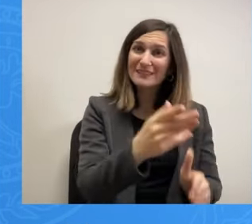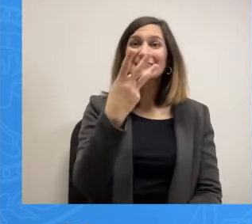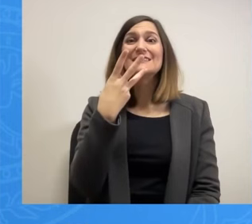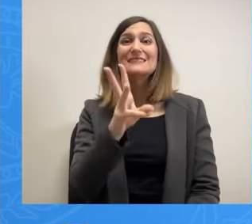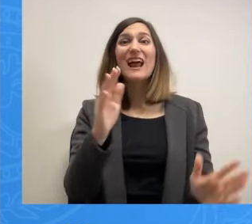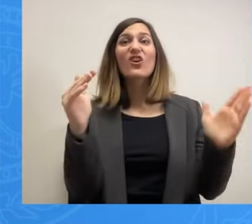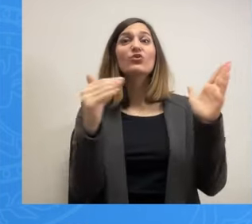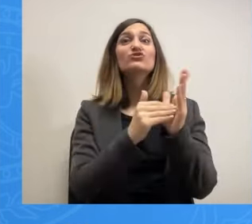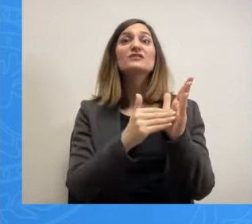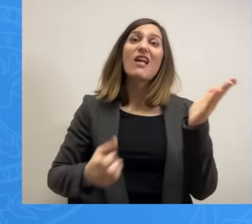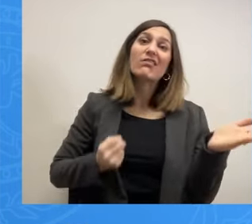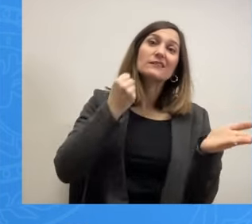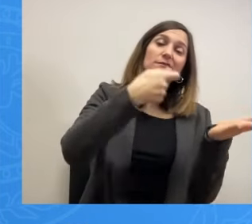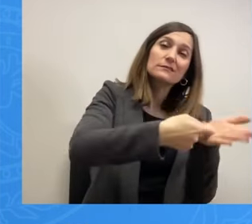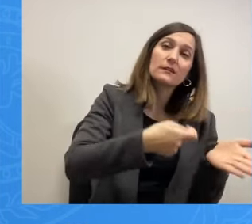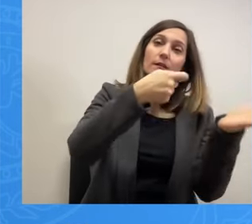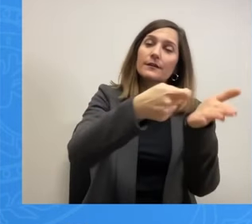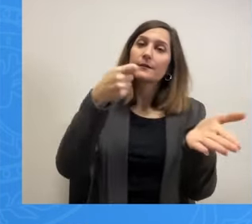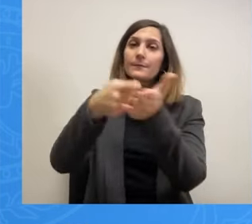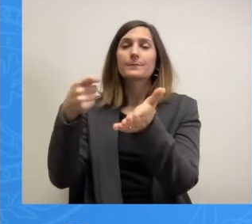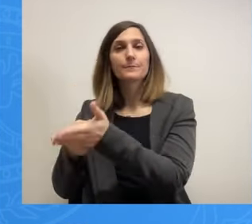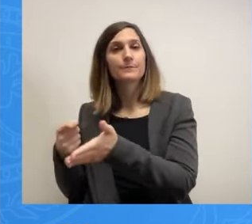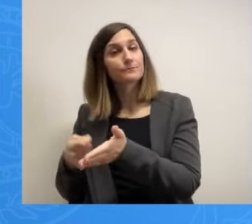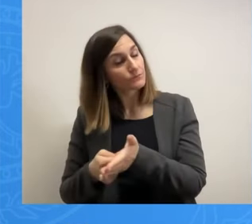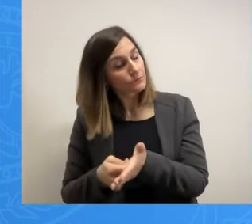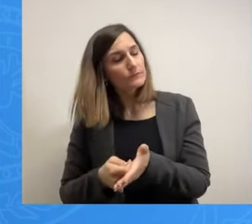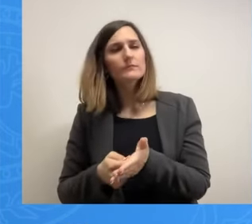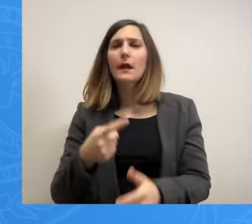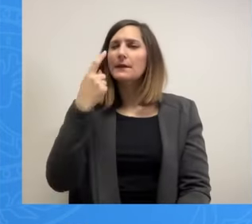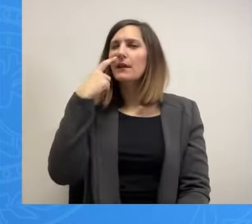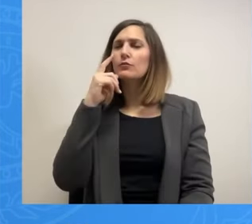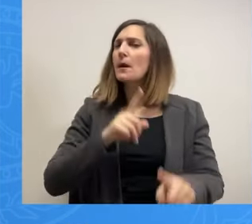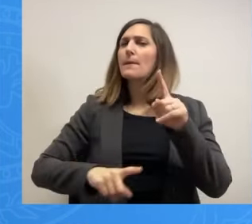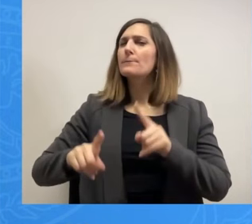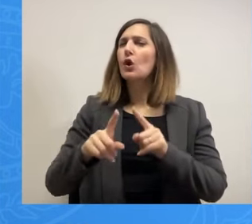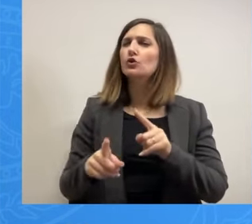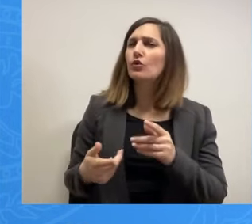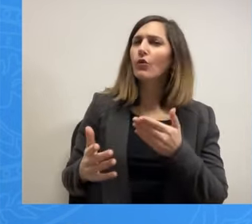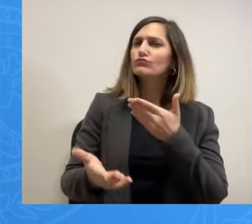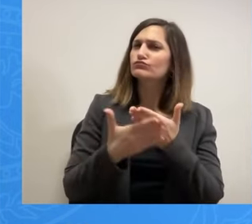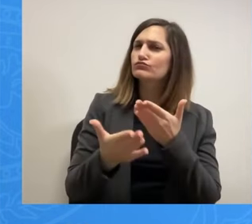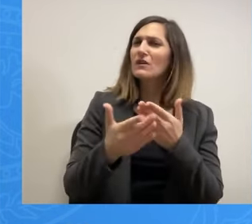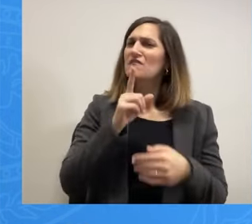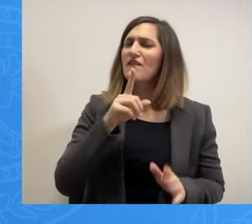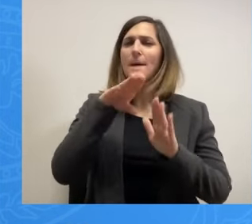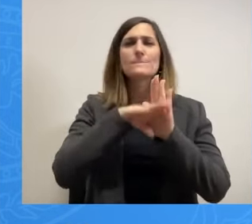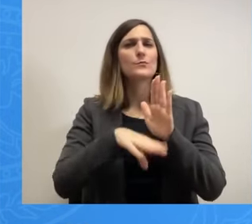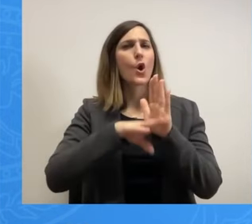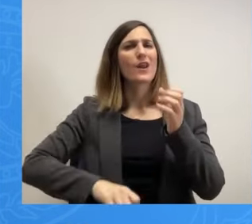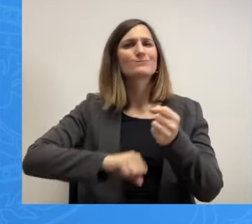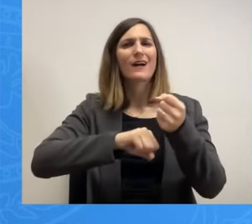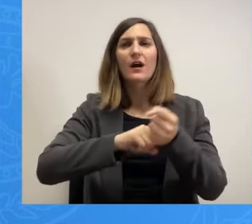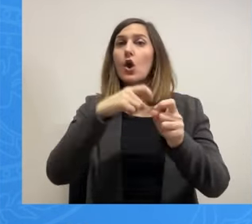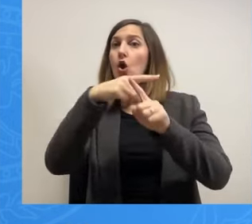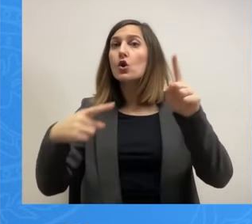χώρο ευθύνης του Δήμου. Να δούμε ποιοι προμοτάρισαν αυτοί αυτό το πρόγραμμα, ποιοι ήταν οι χορηγοί